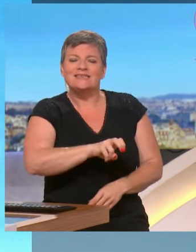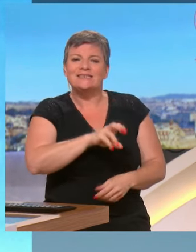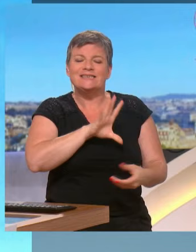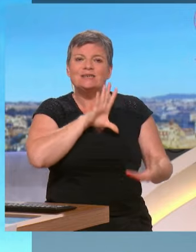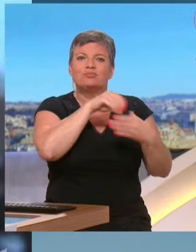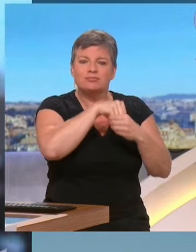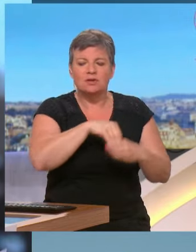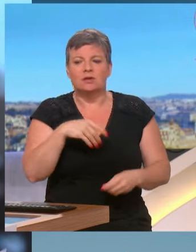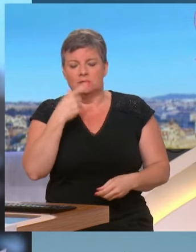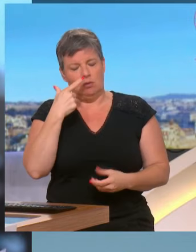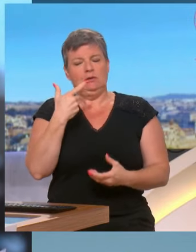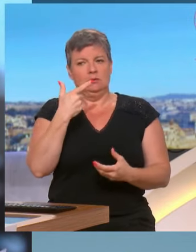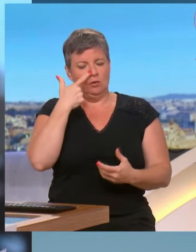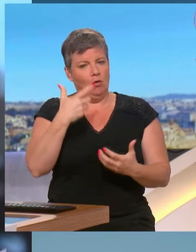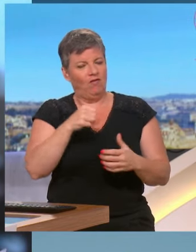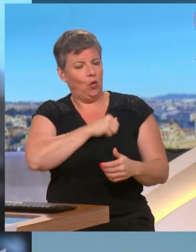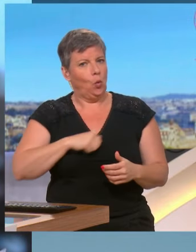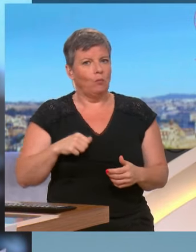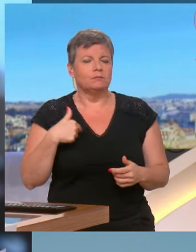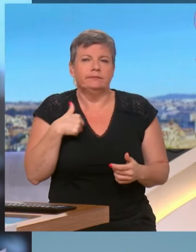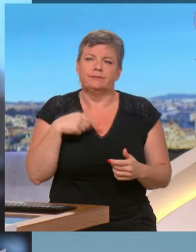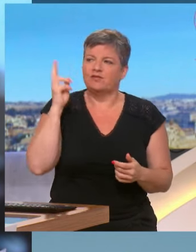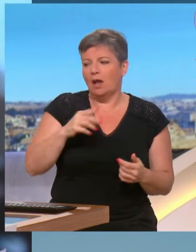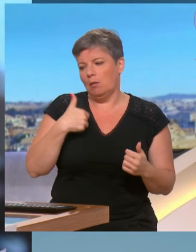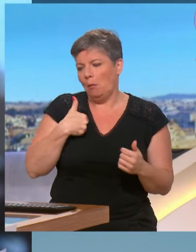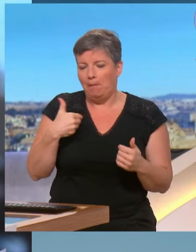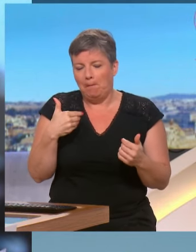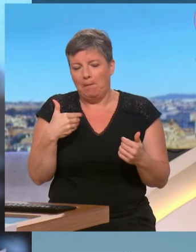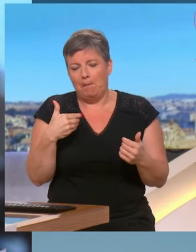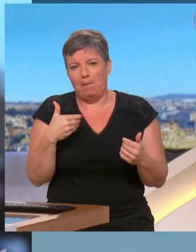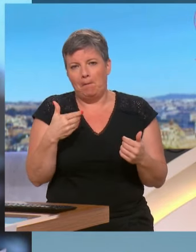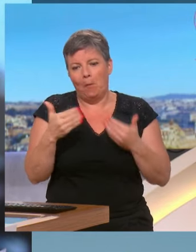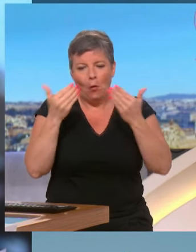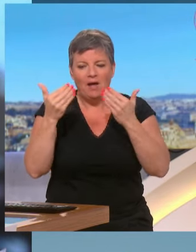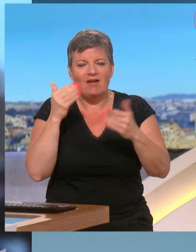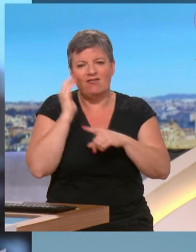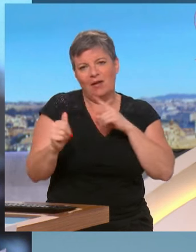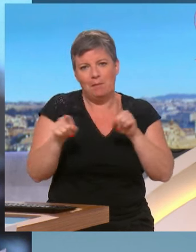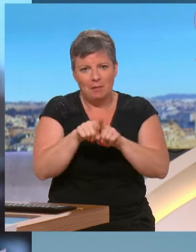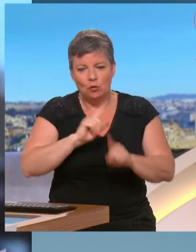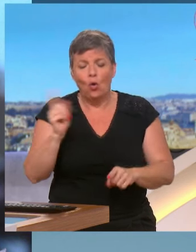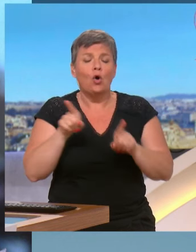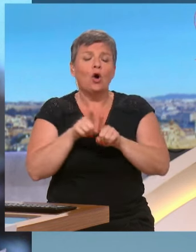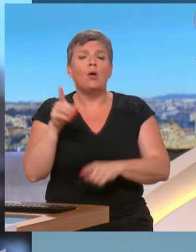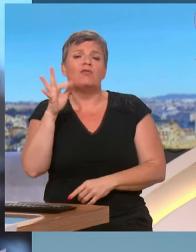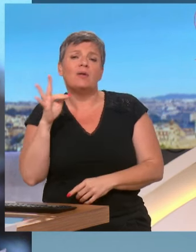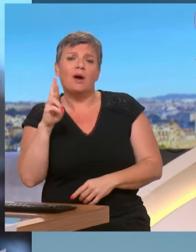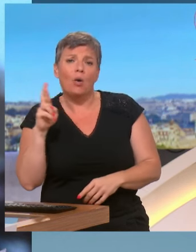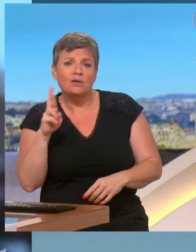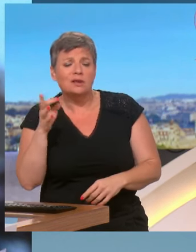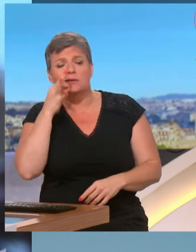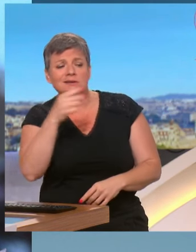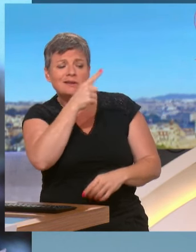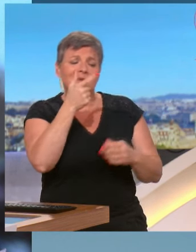Roussel comparé à Jacques Doriou ? Je n'aurais pas fait cette comparaison, tout comme je n'aurais pas, comme l'a fait Fabien Roussel, dit que la France